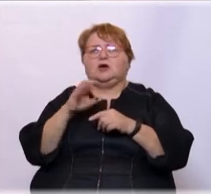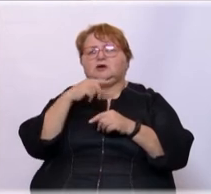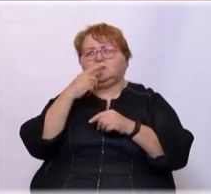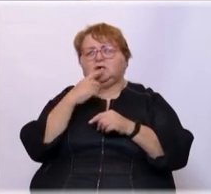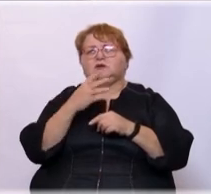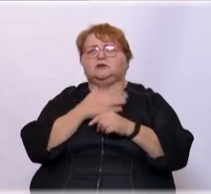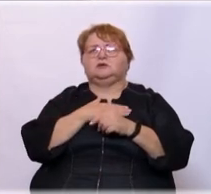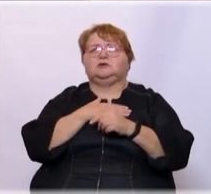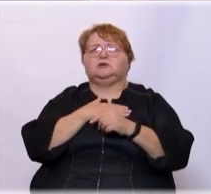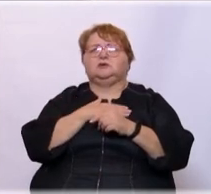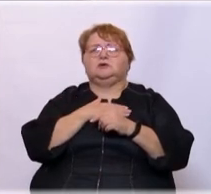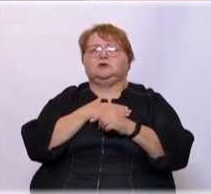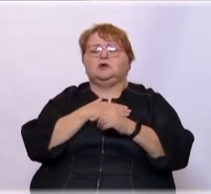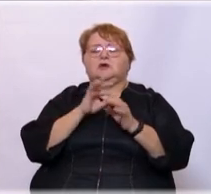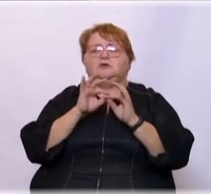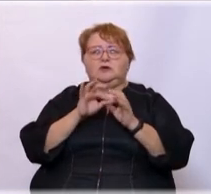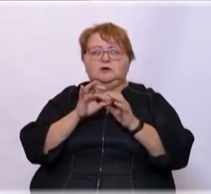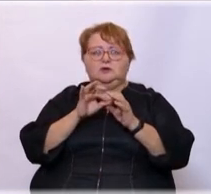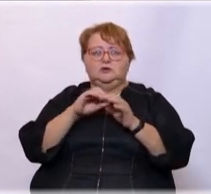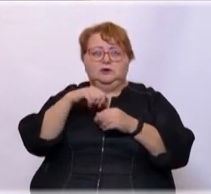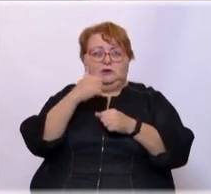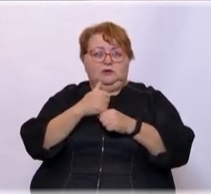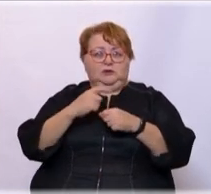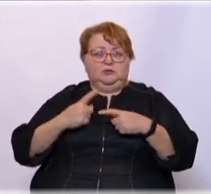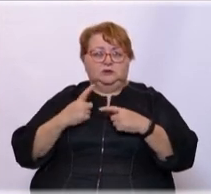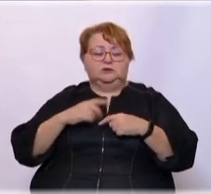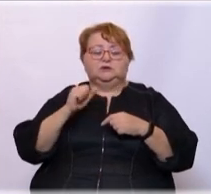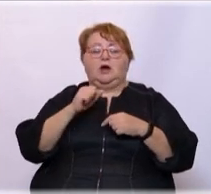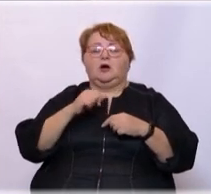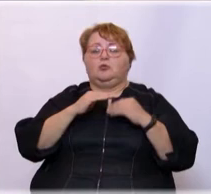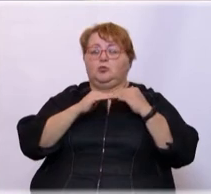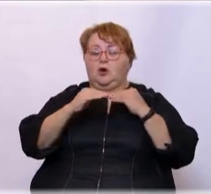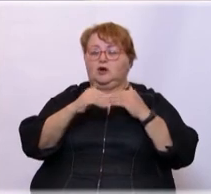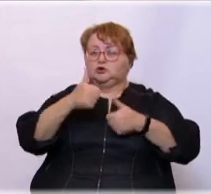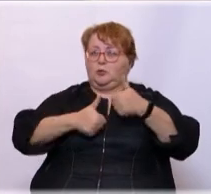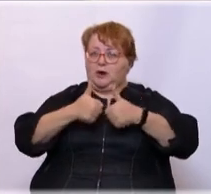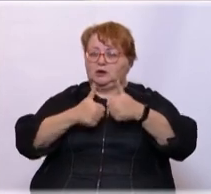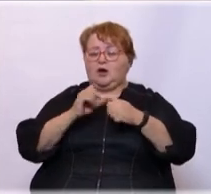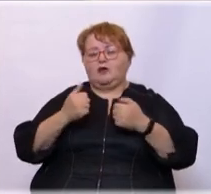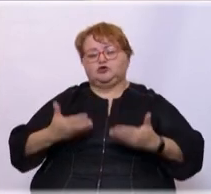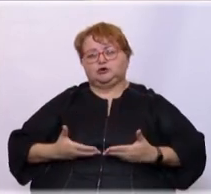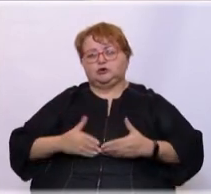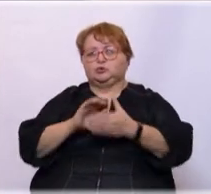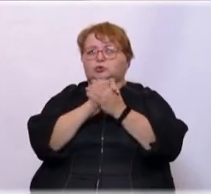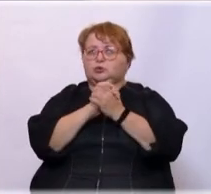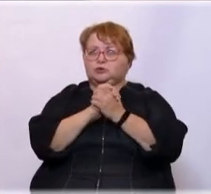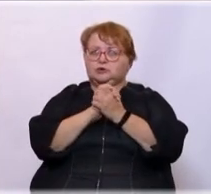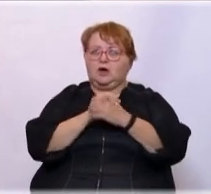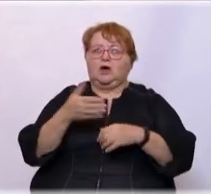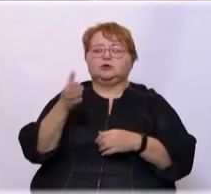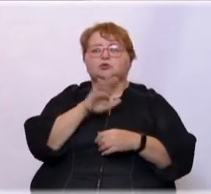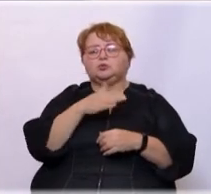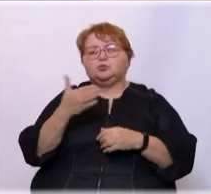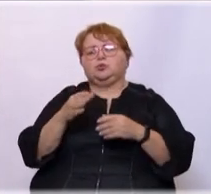наши ведущиеся мастера, что на поле соперники, а в жизни друзья. Они друг друга могут